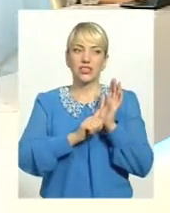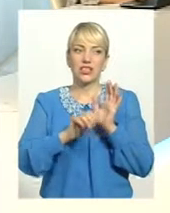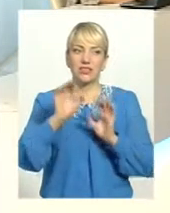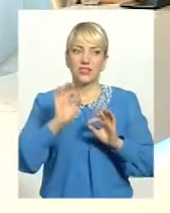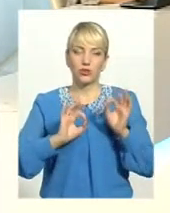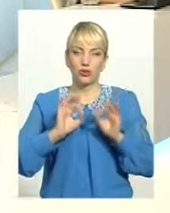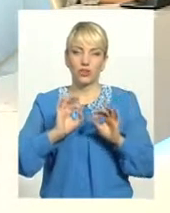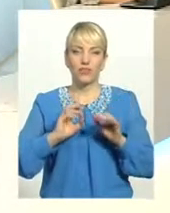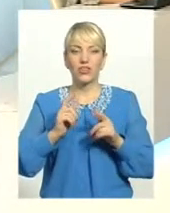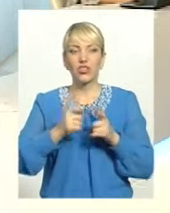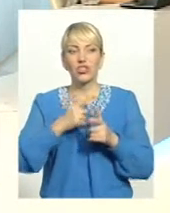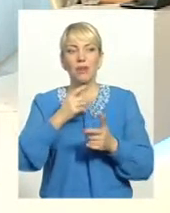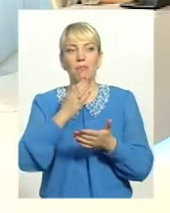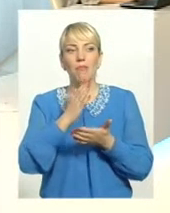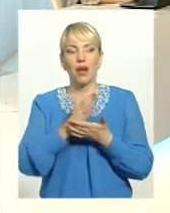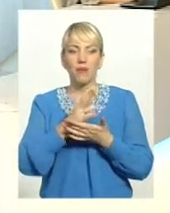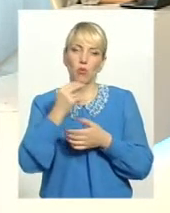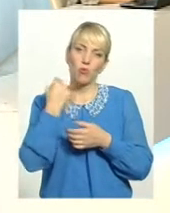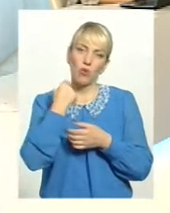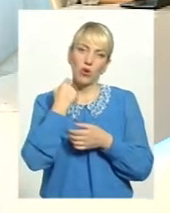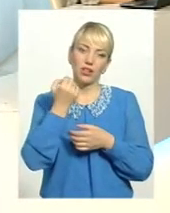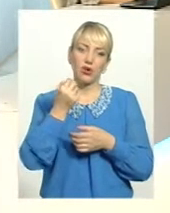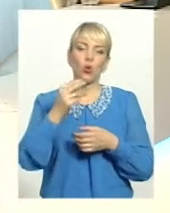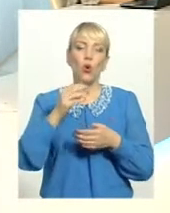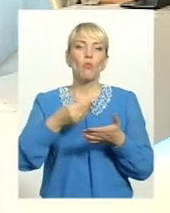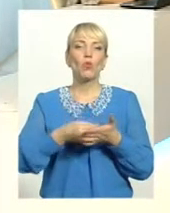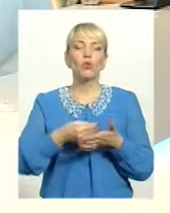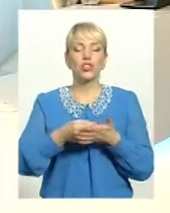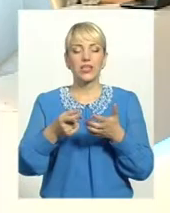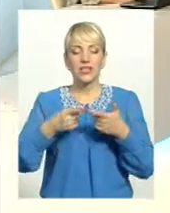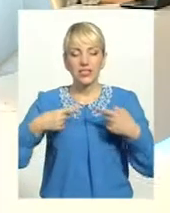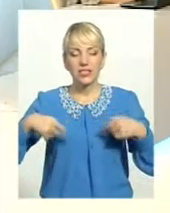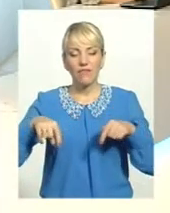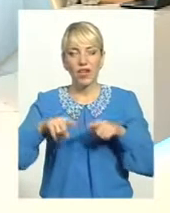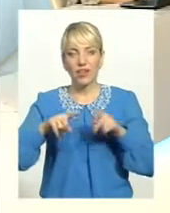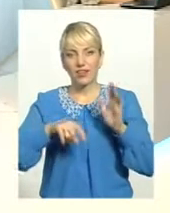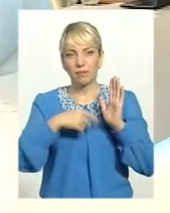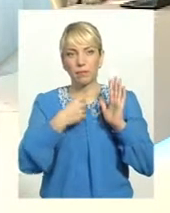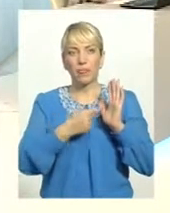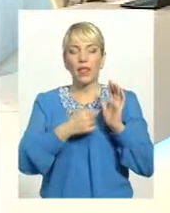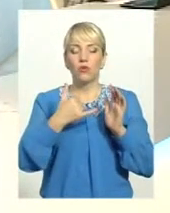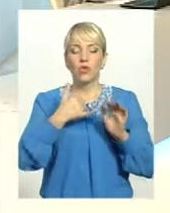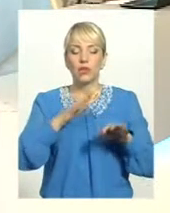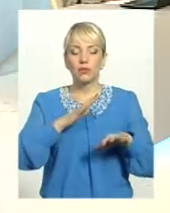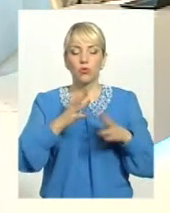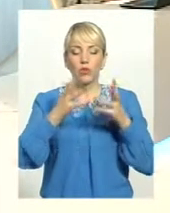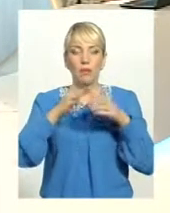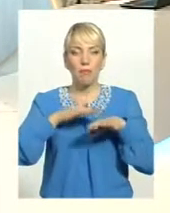Чи маємо борги в бюджетній сфері? В нас відбулися перерахування для